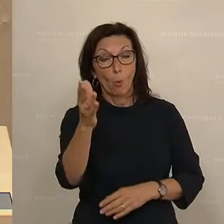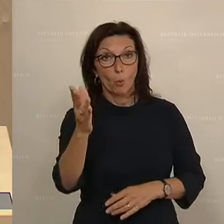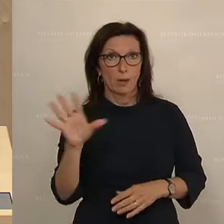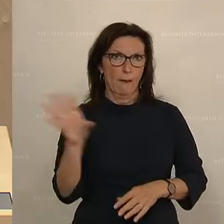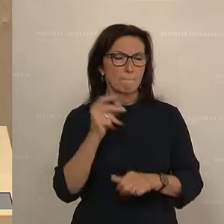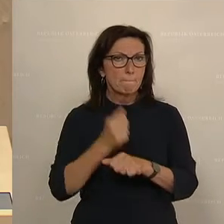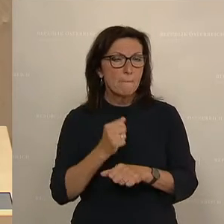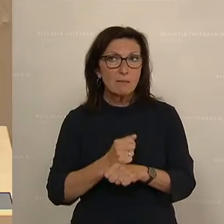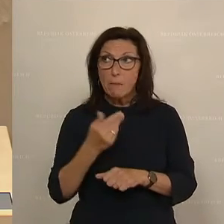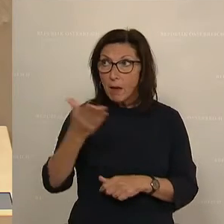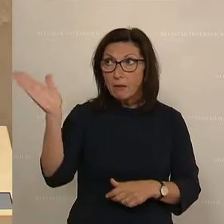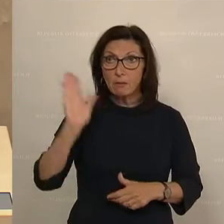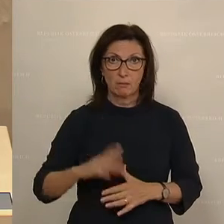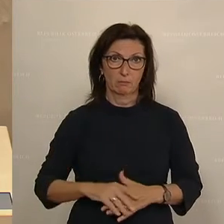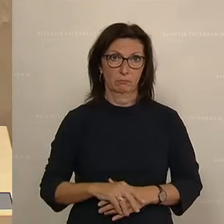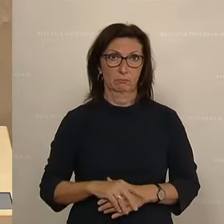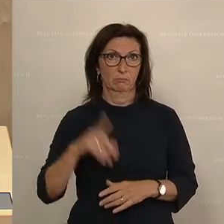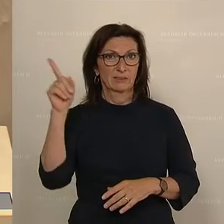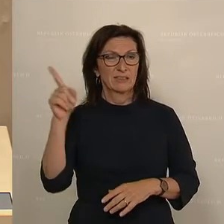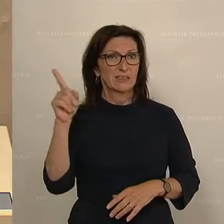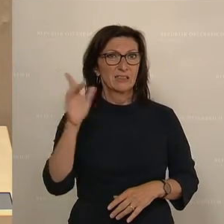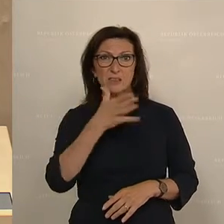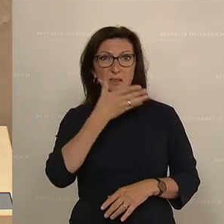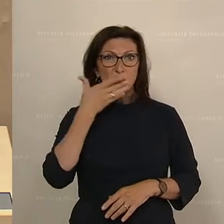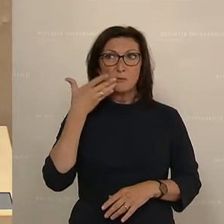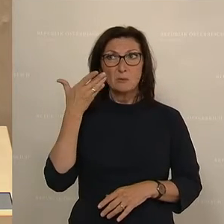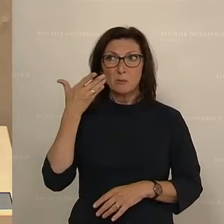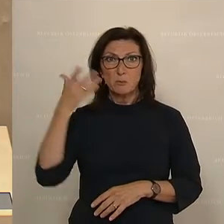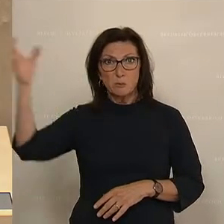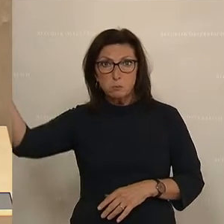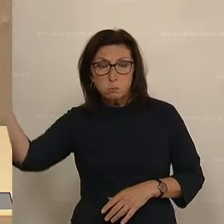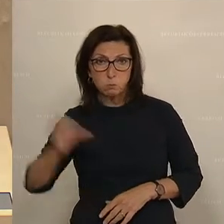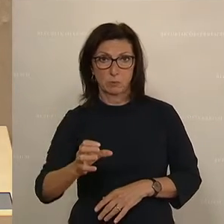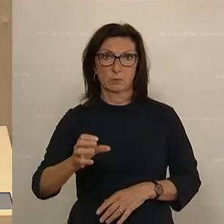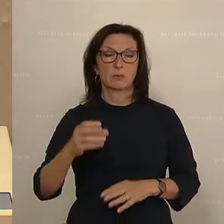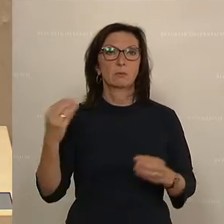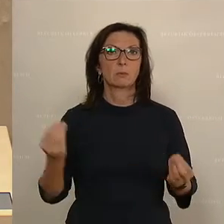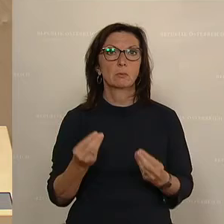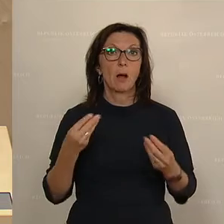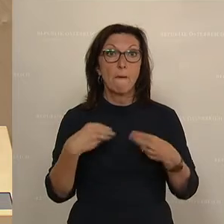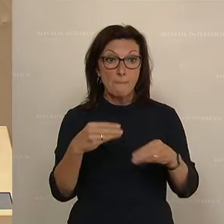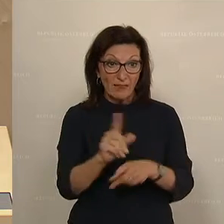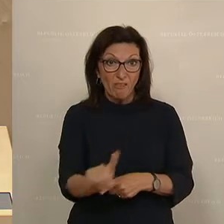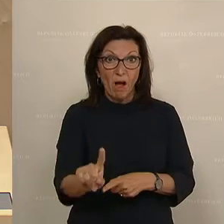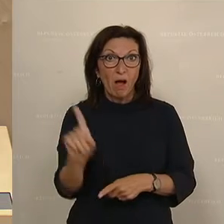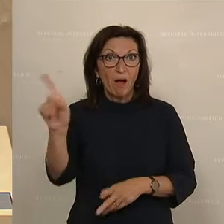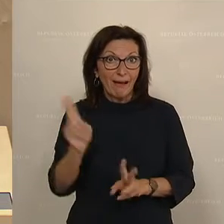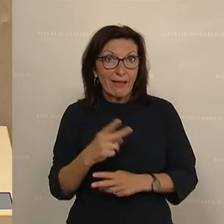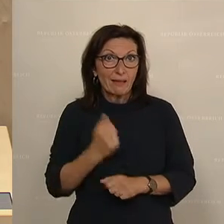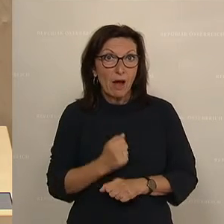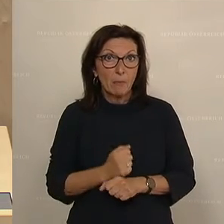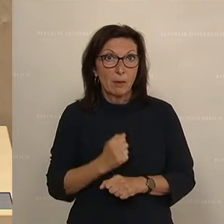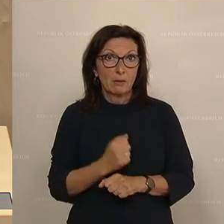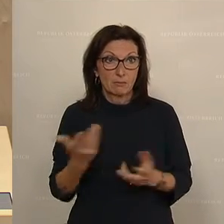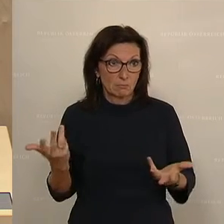Mitarbeiterinnen und Mitarbeiter gar nicht eingesetzt werden können, weil die Materialien noch gar nicht da sind, die eigentlich